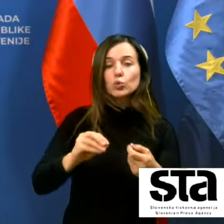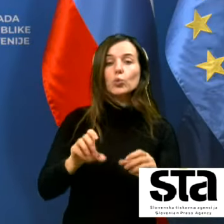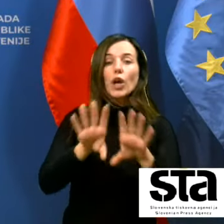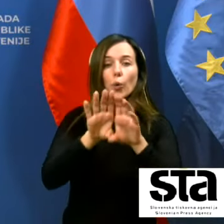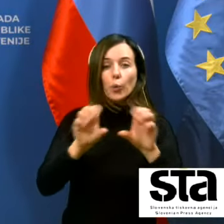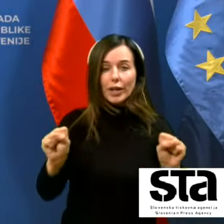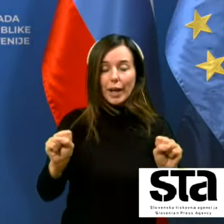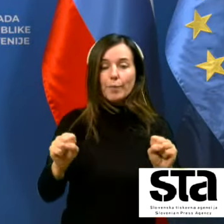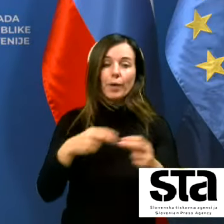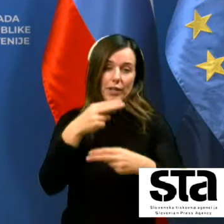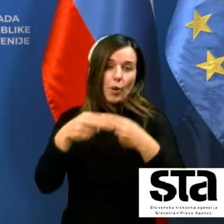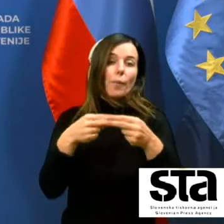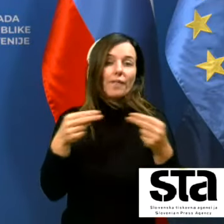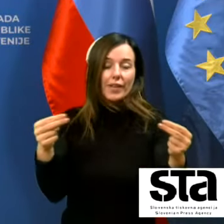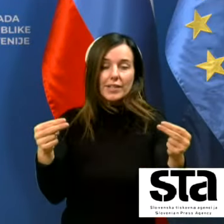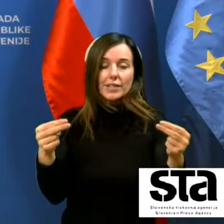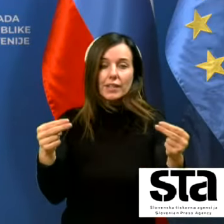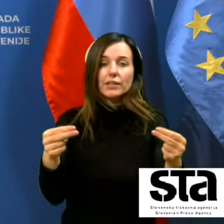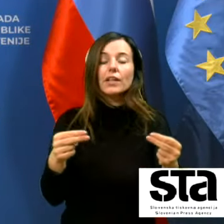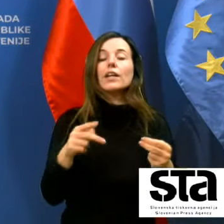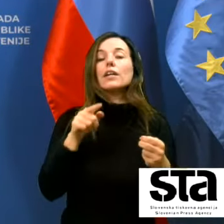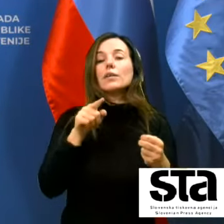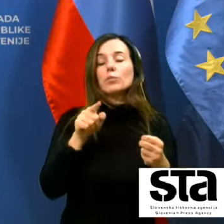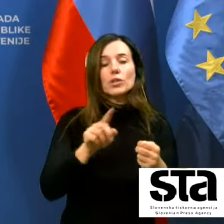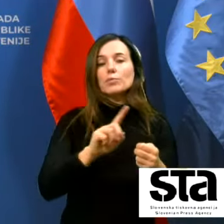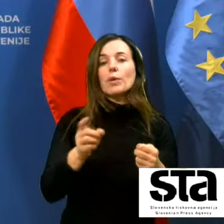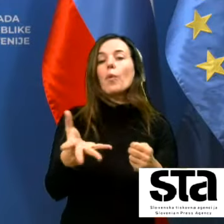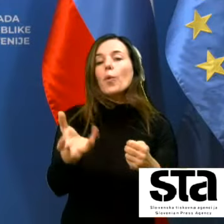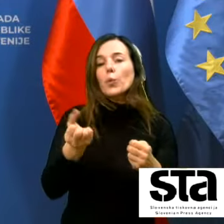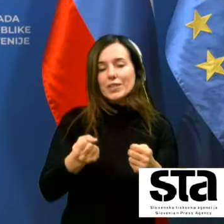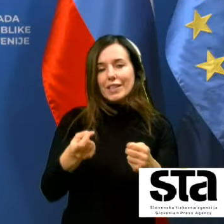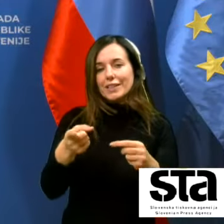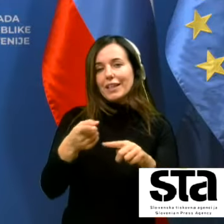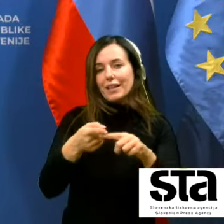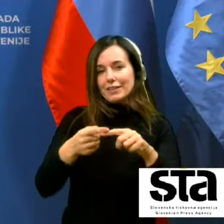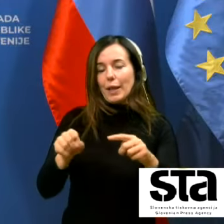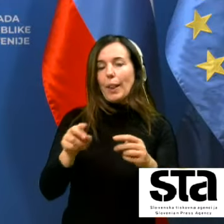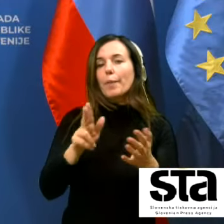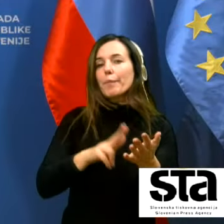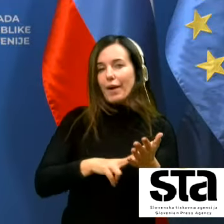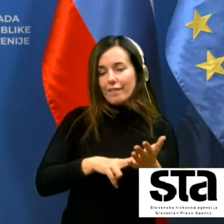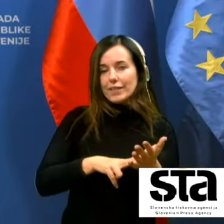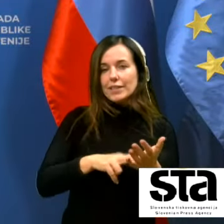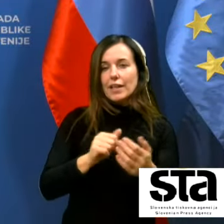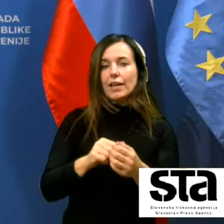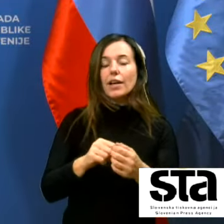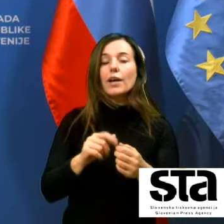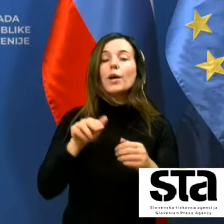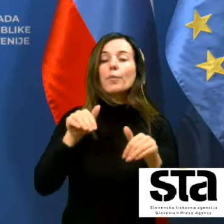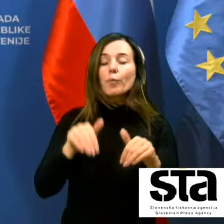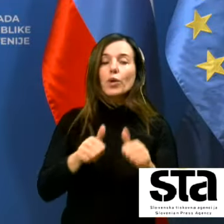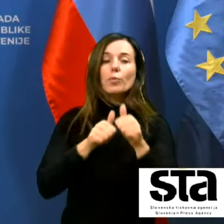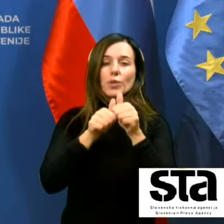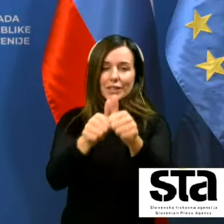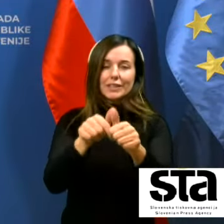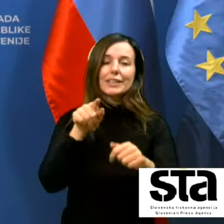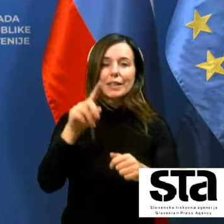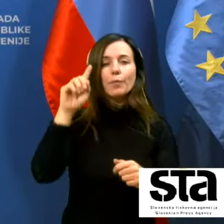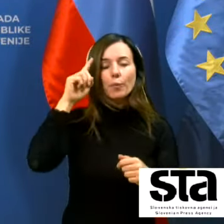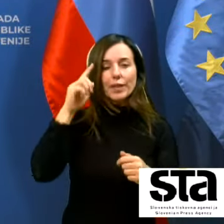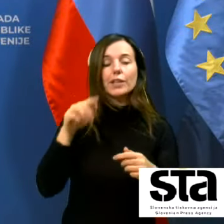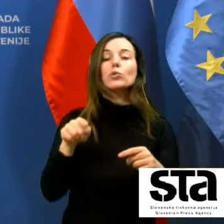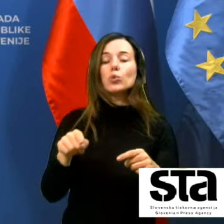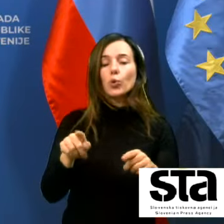ga prikrajšati tudi na drugi strani tako da jaz upam da bomo sledili temu mnenju in to je tudi